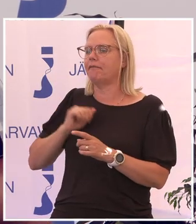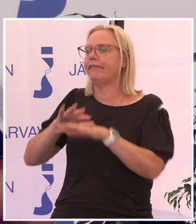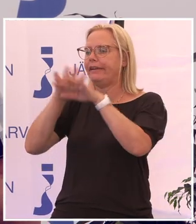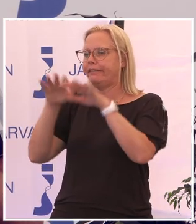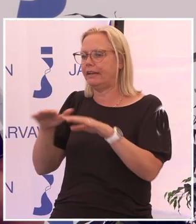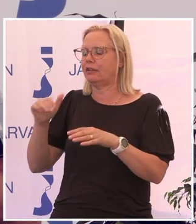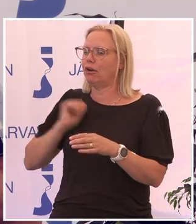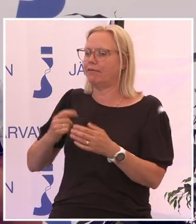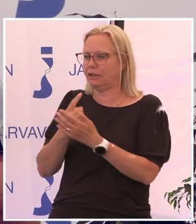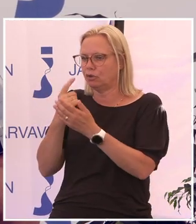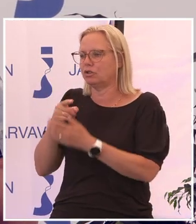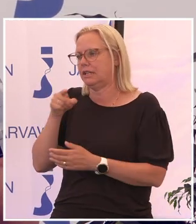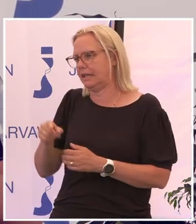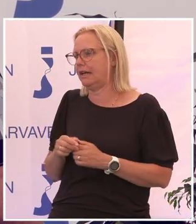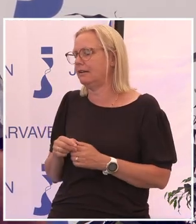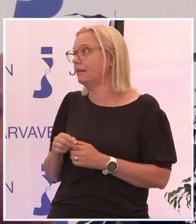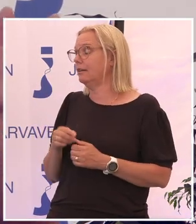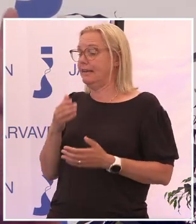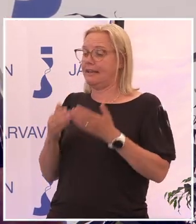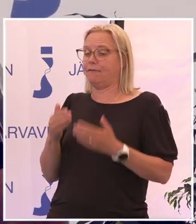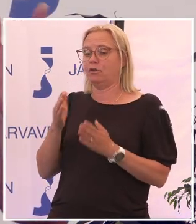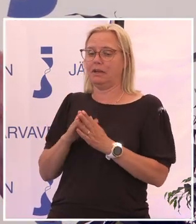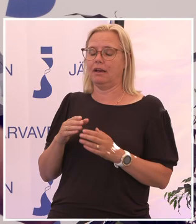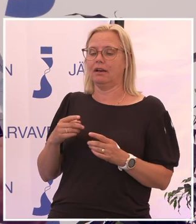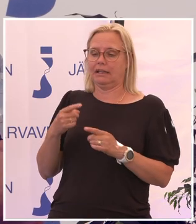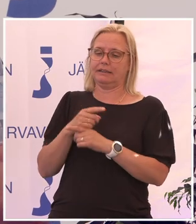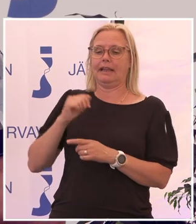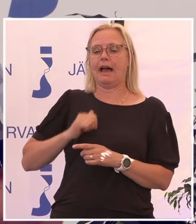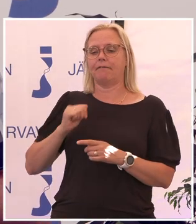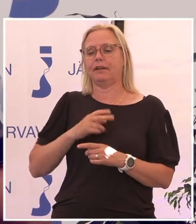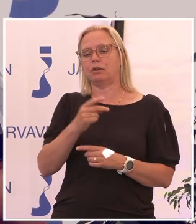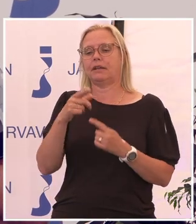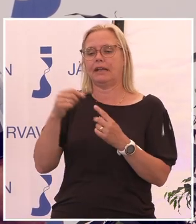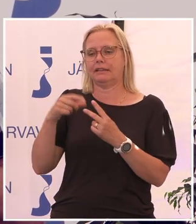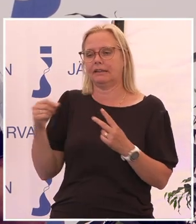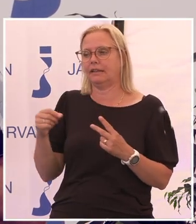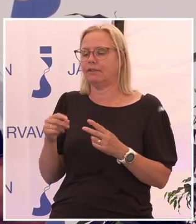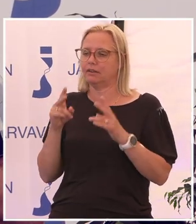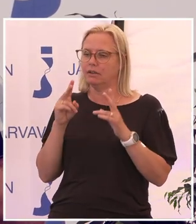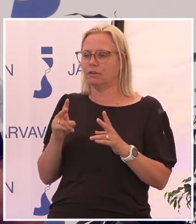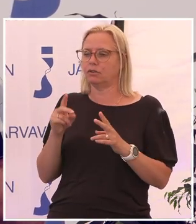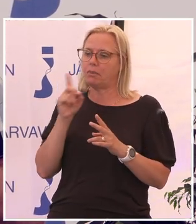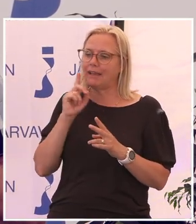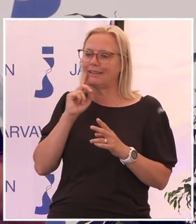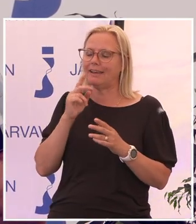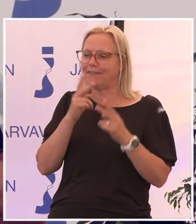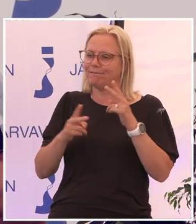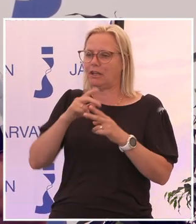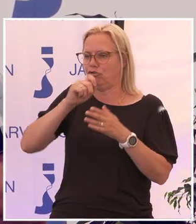använda resurser på internet. Jämfört med att använda de här andra alternativen som alltid är dyrare.